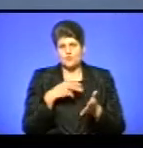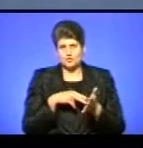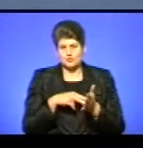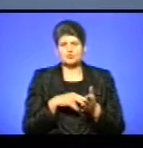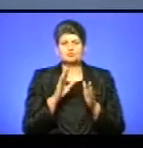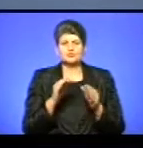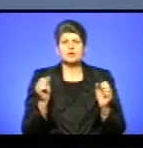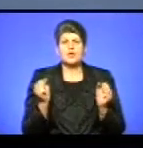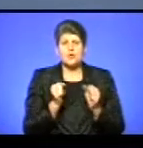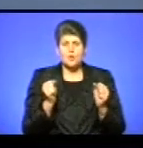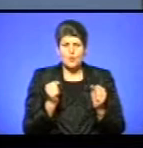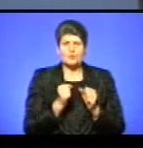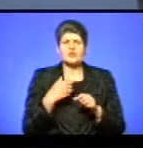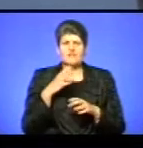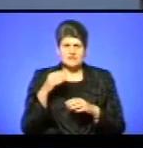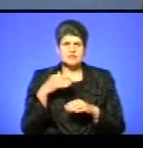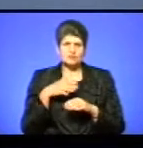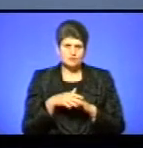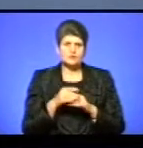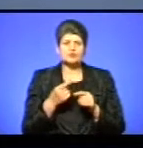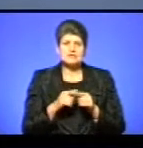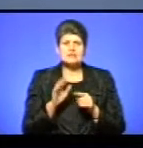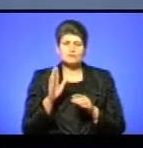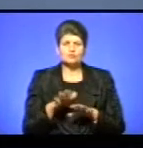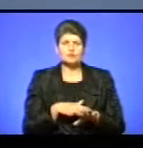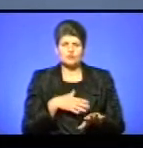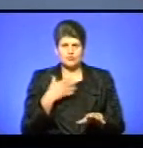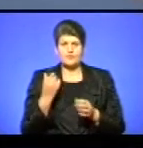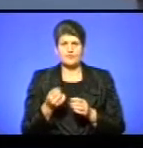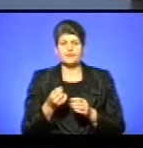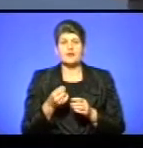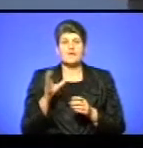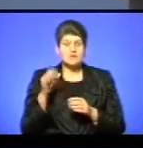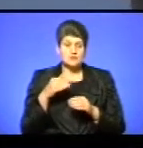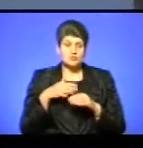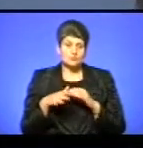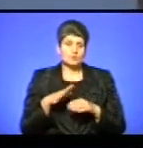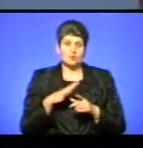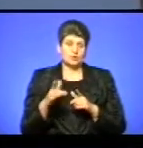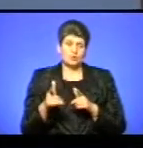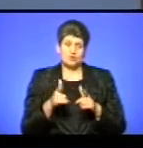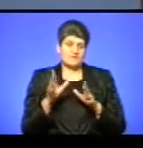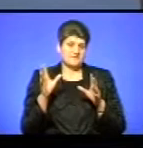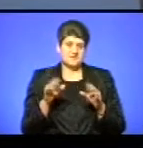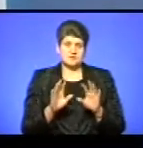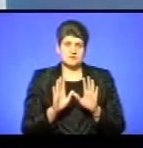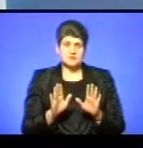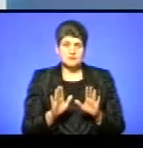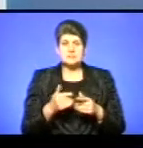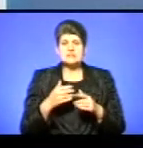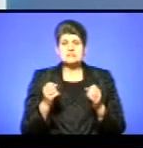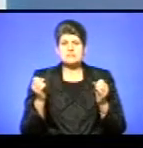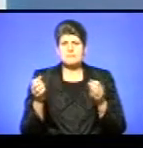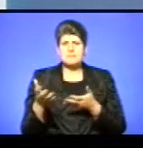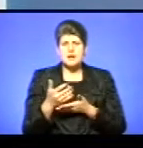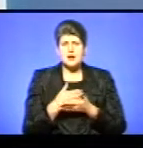холодно. Довге протистояння, всі розуміли, що це може б статись надовго. До цього були абсолютно готові всі. І ми тоді збирали,